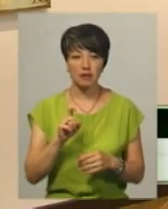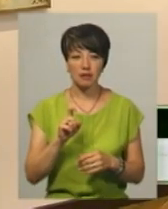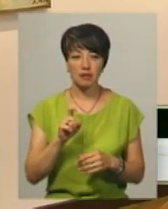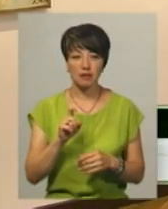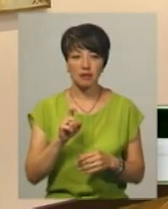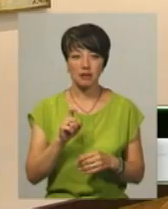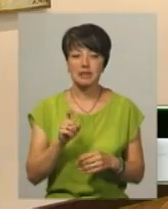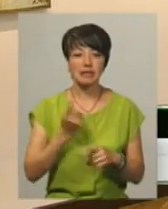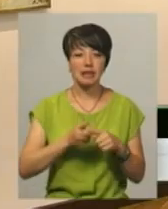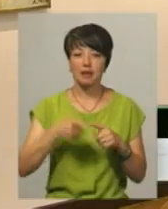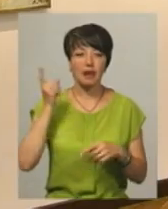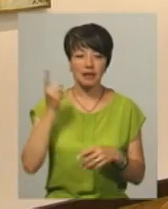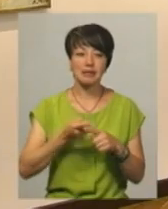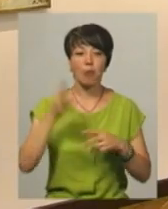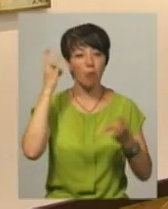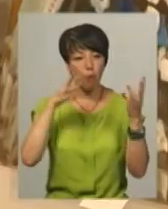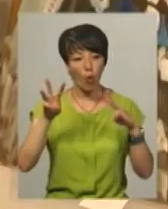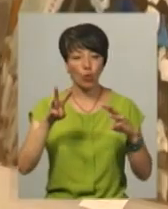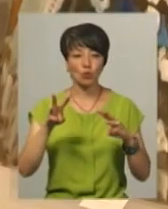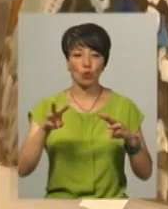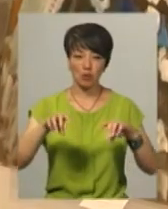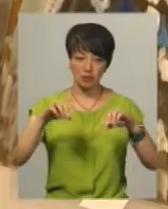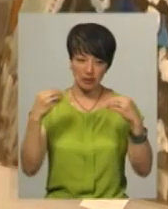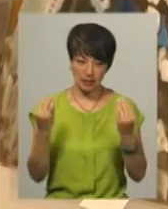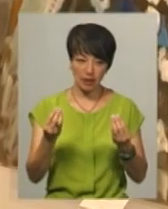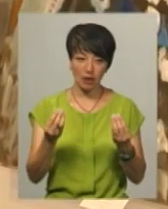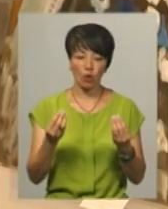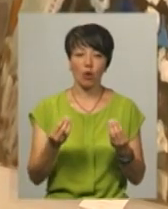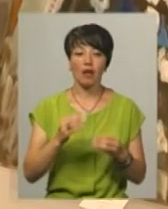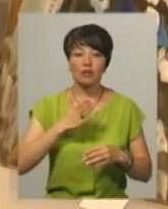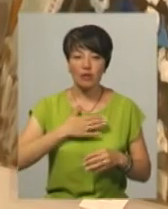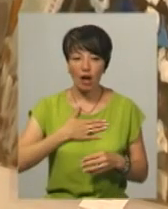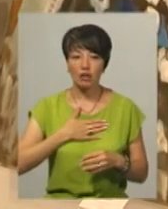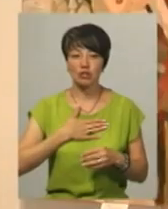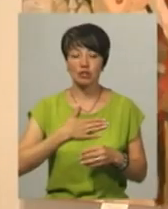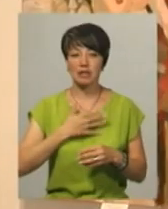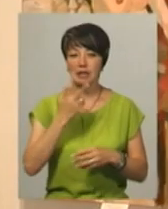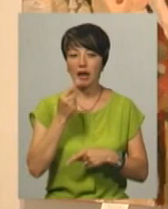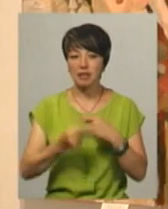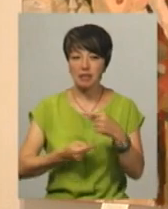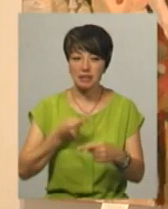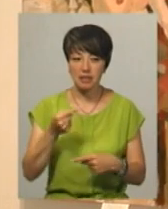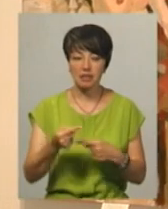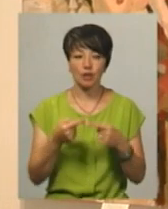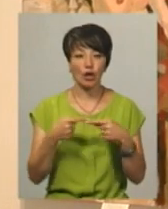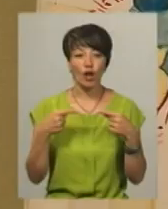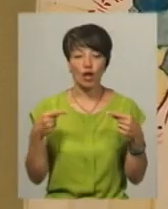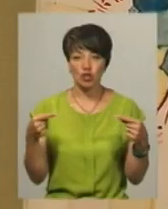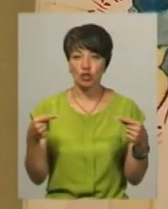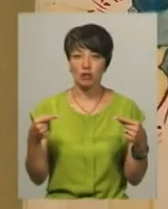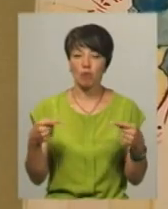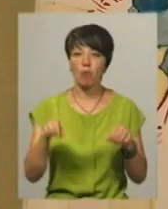не архаїка, це модно, стильно. Що наші, саме наші традиційні речі